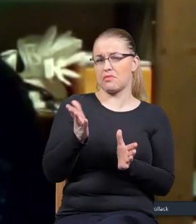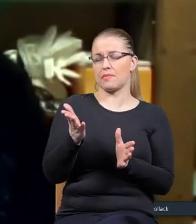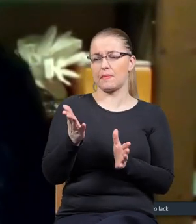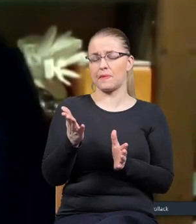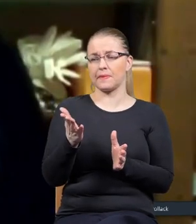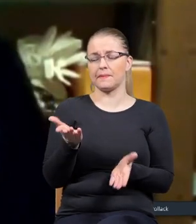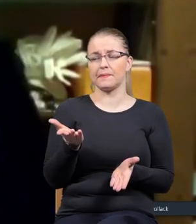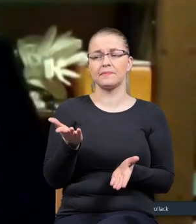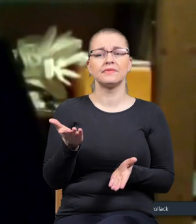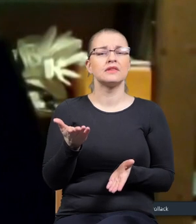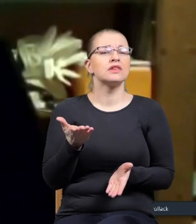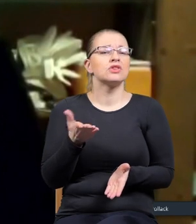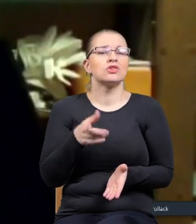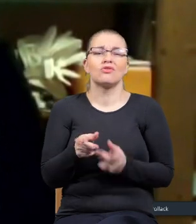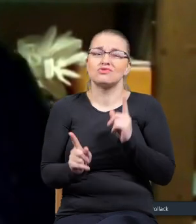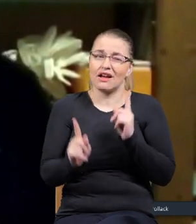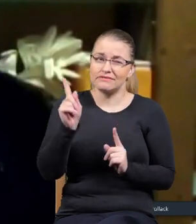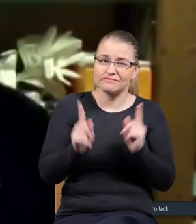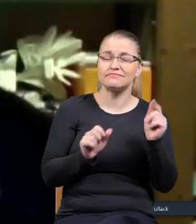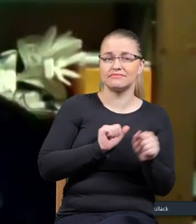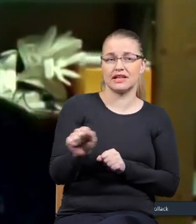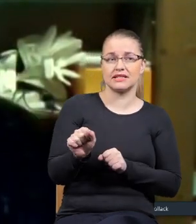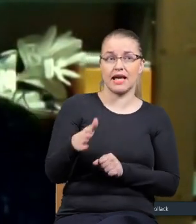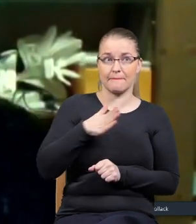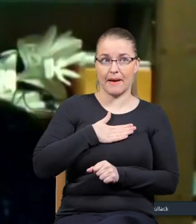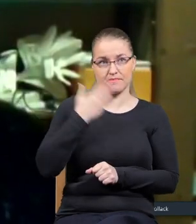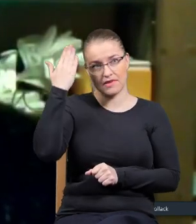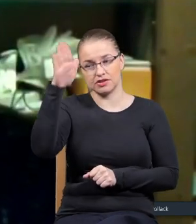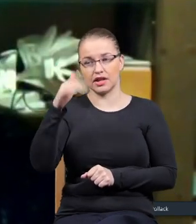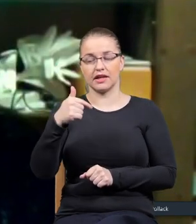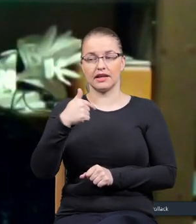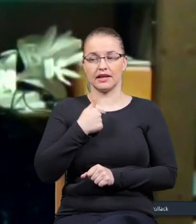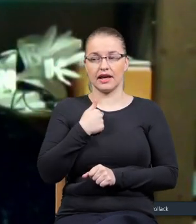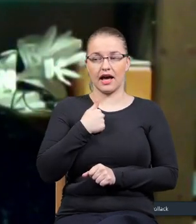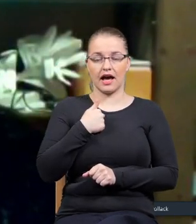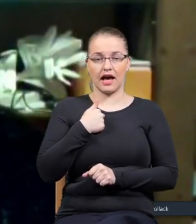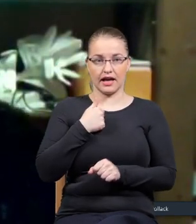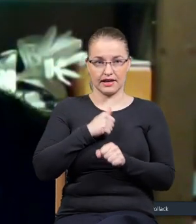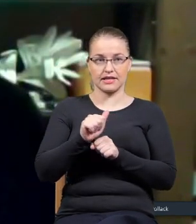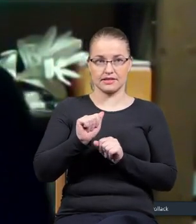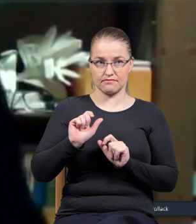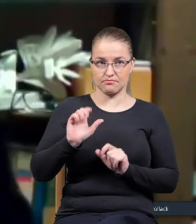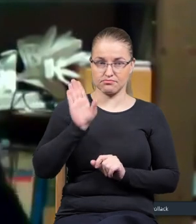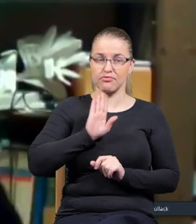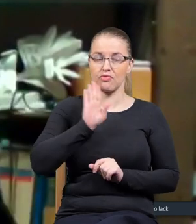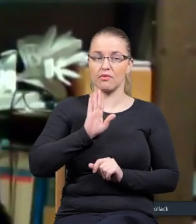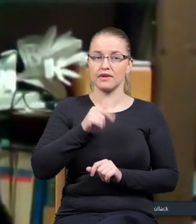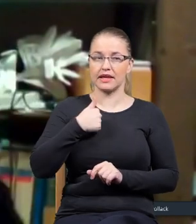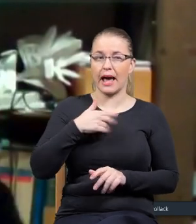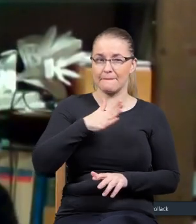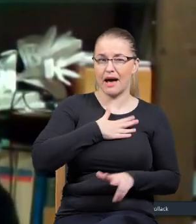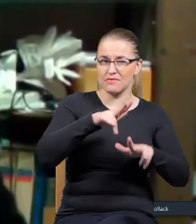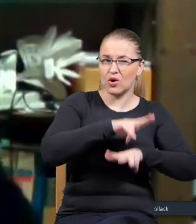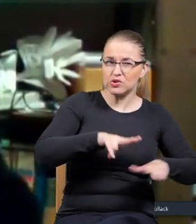tutaj... to się starza. Ja mam nadzieję się i ja też jestem w takim wypadku. Ja też pochodzę z takiej